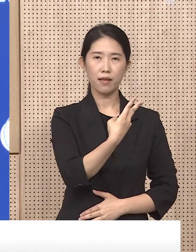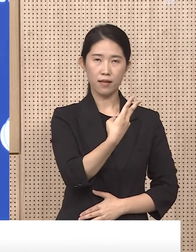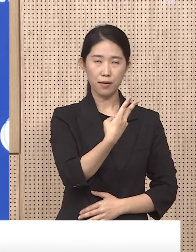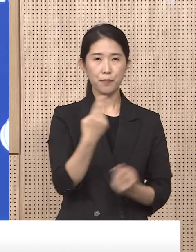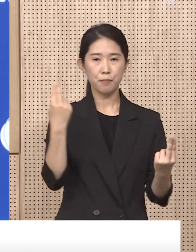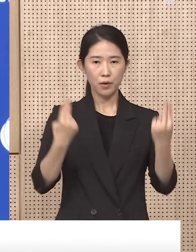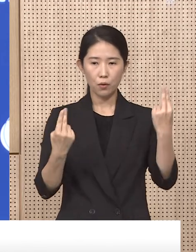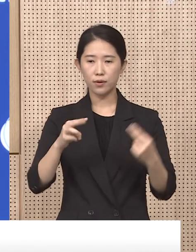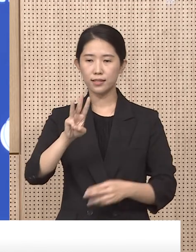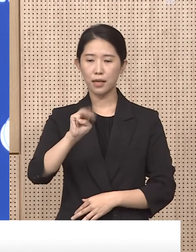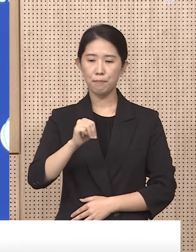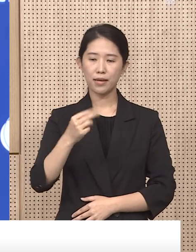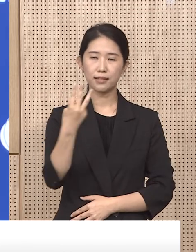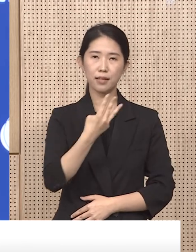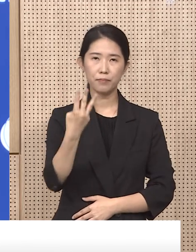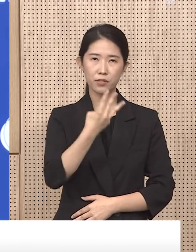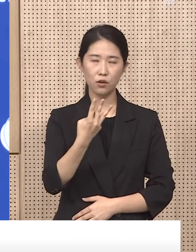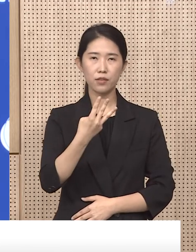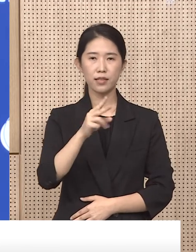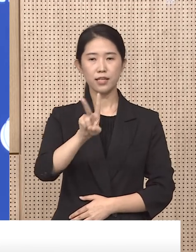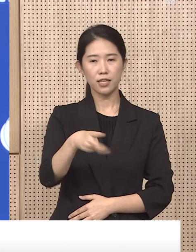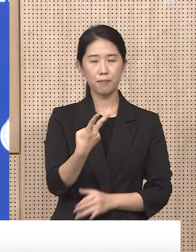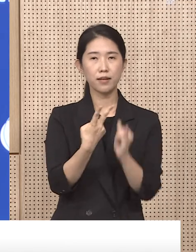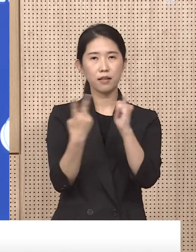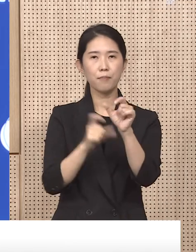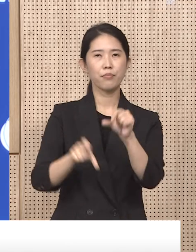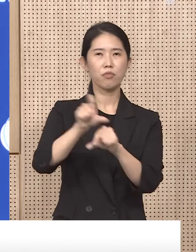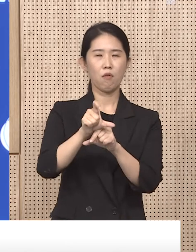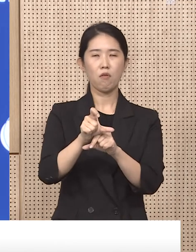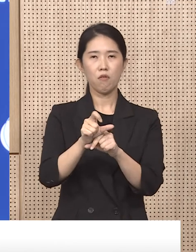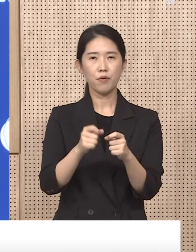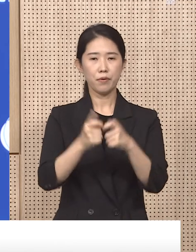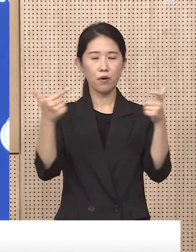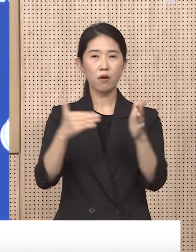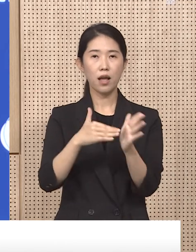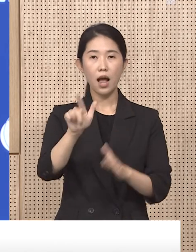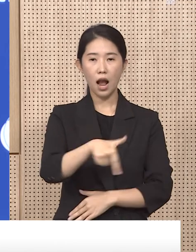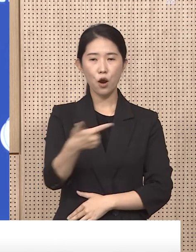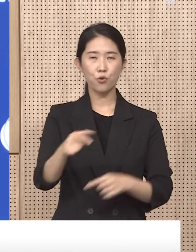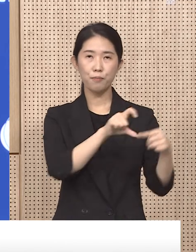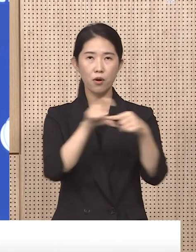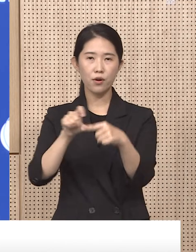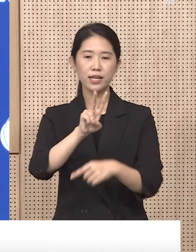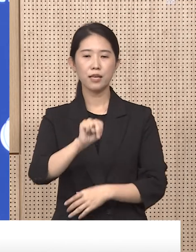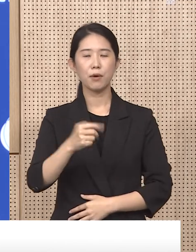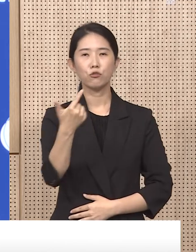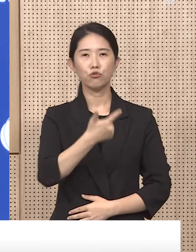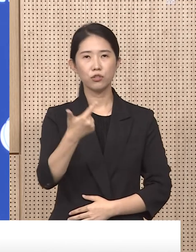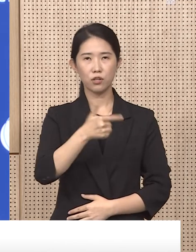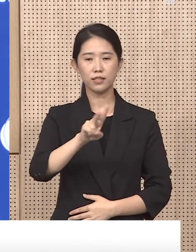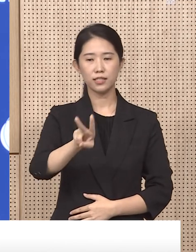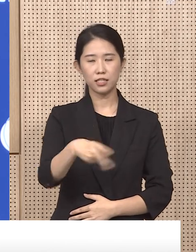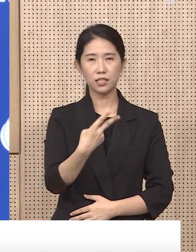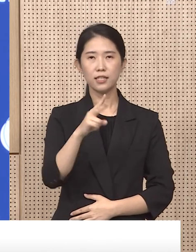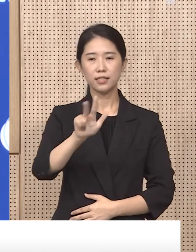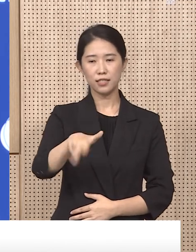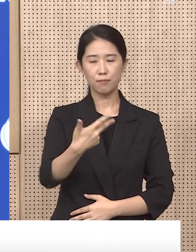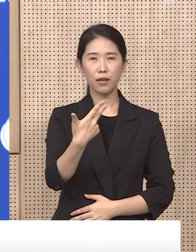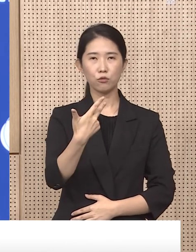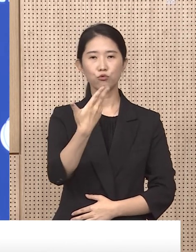3만 3천 228명 증가하였으며 하루 평균 확진자는 2만 6천 776명입니다.